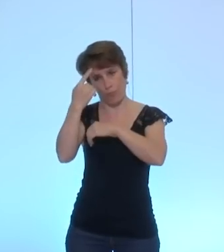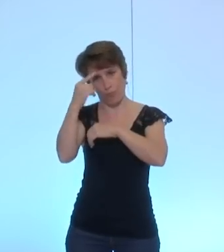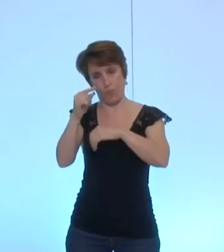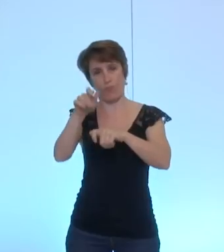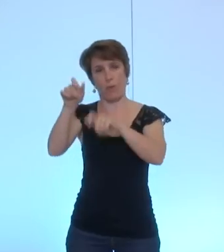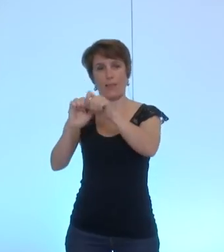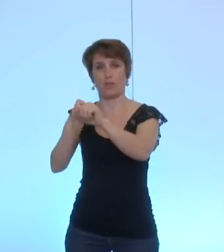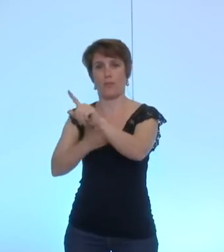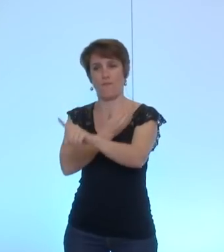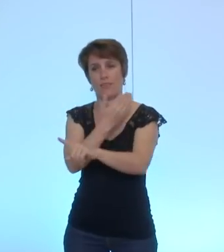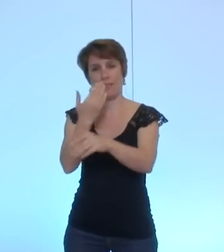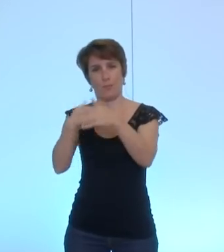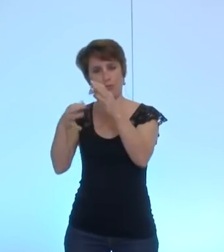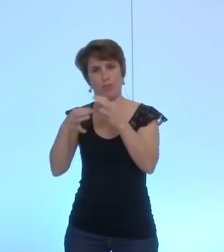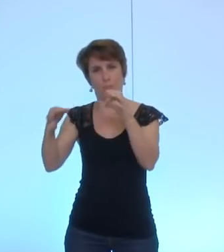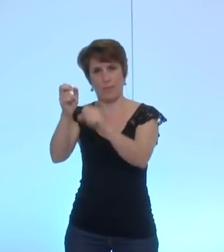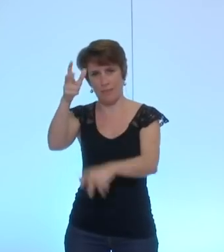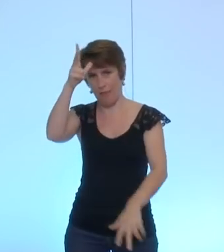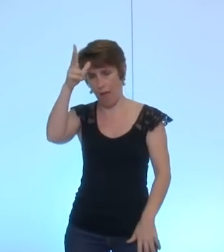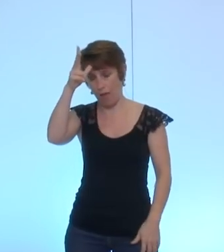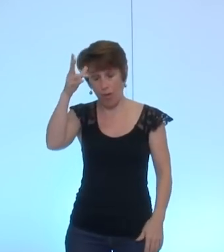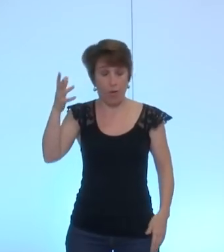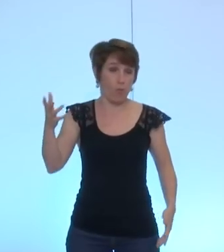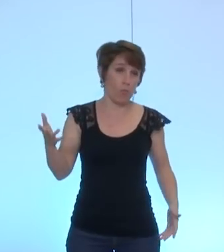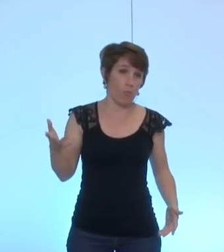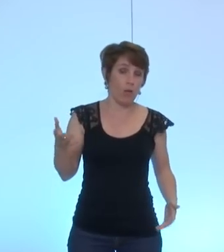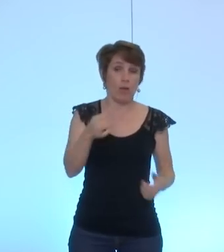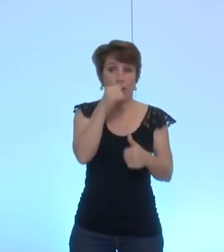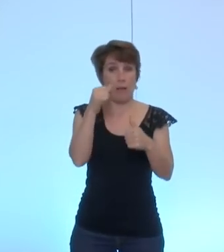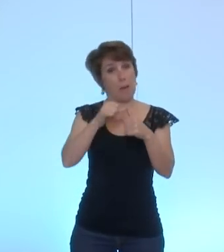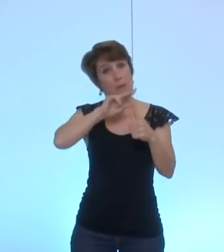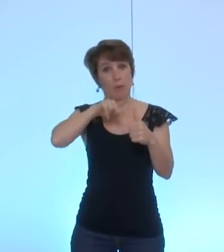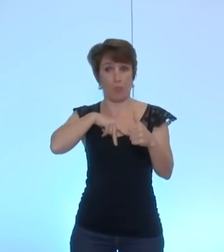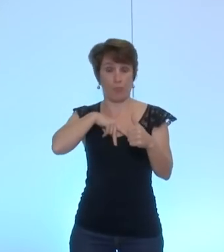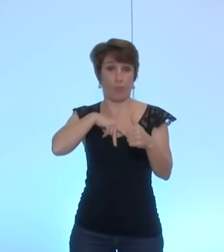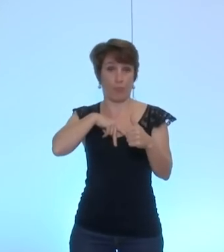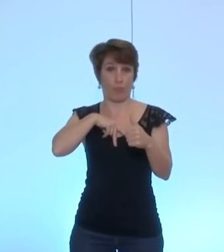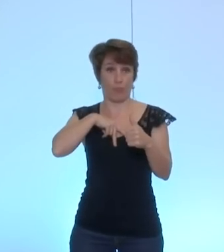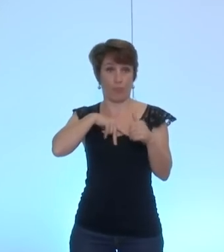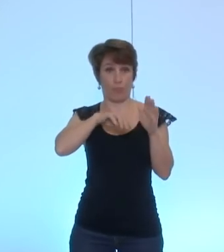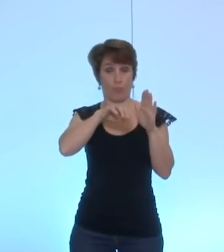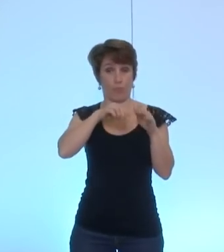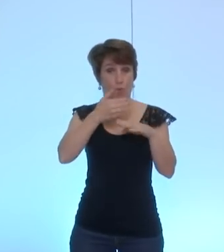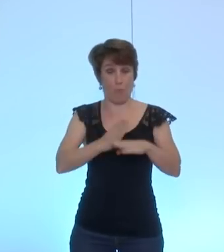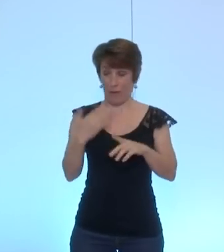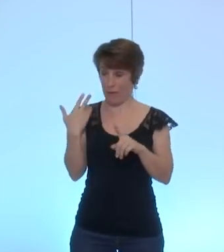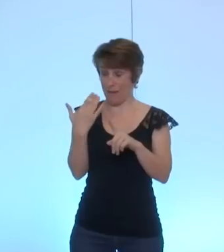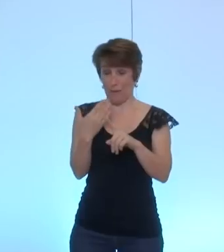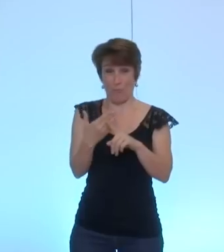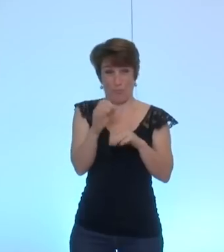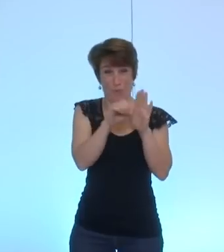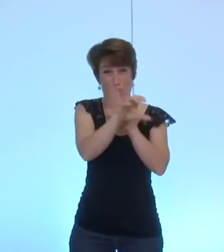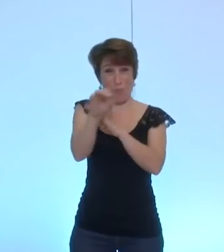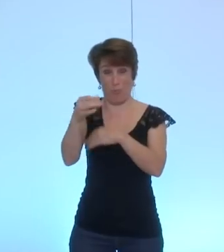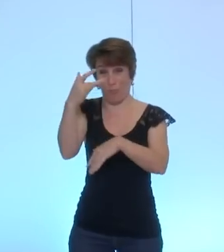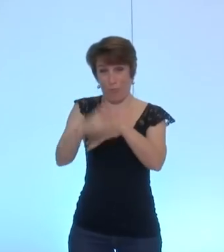en Irak de l'état islamique en Irak effectivement mon courrier et ma réponse arrivent un peu tard il était prêt depuis déjà quelques temps c'est sur les